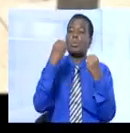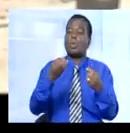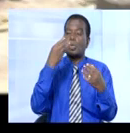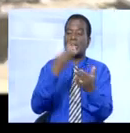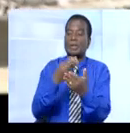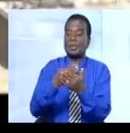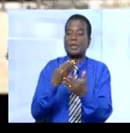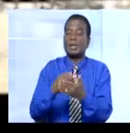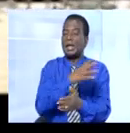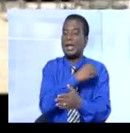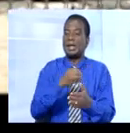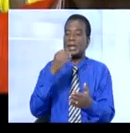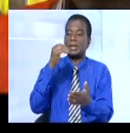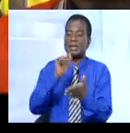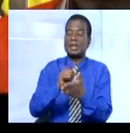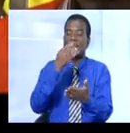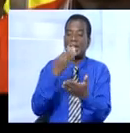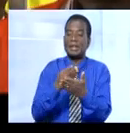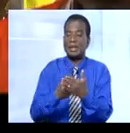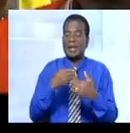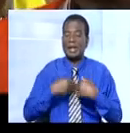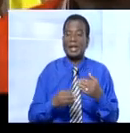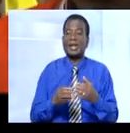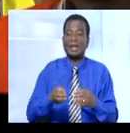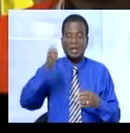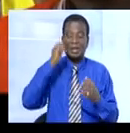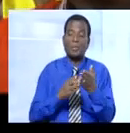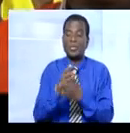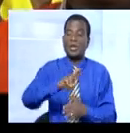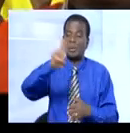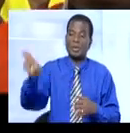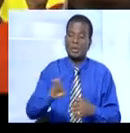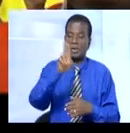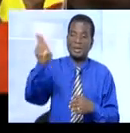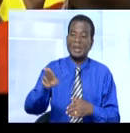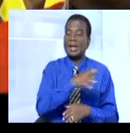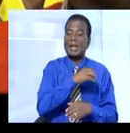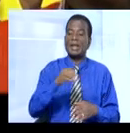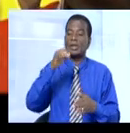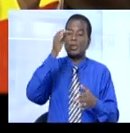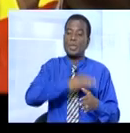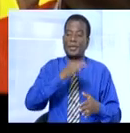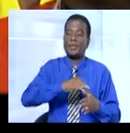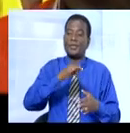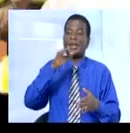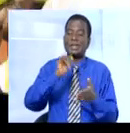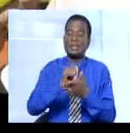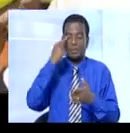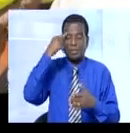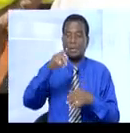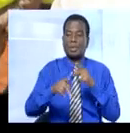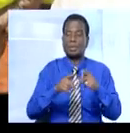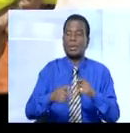qui a été très très bien investi et je suis persuadé que les retombées à la fois sur les populations et sur l'économie seront très fortes.